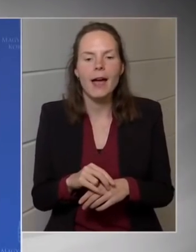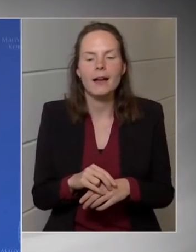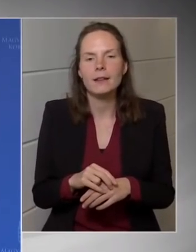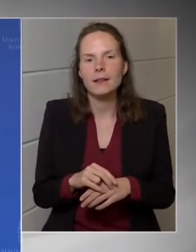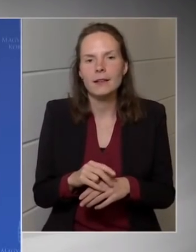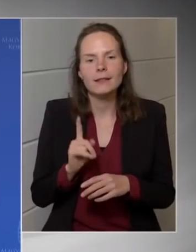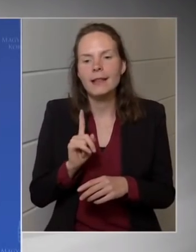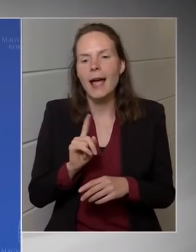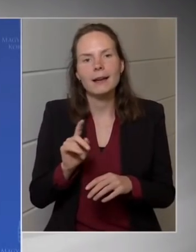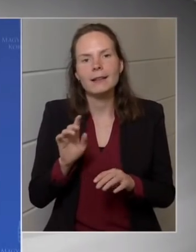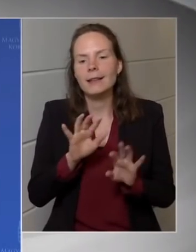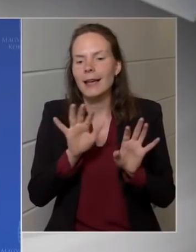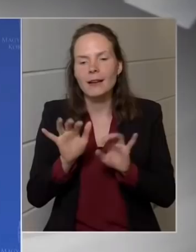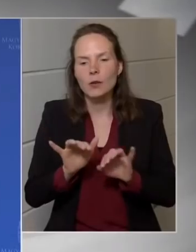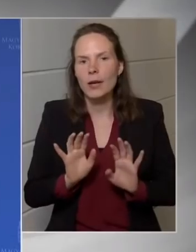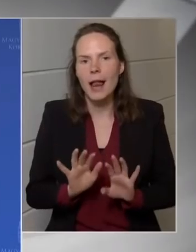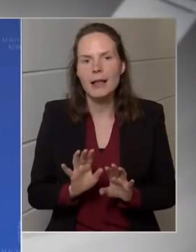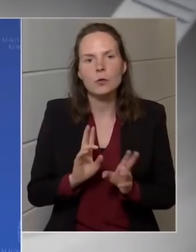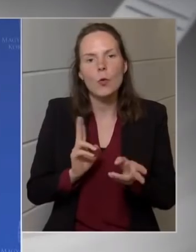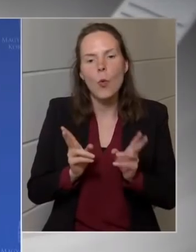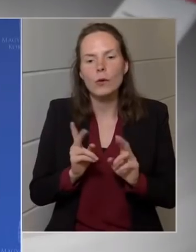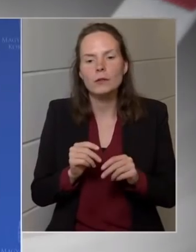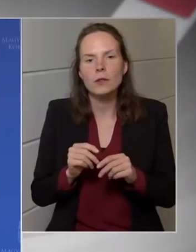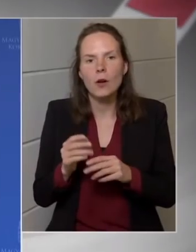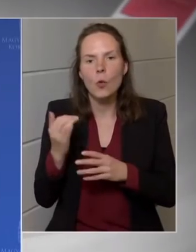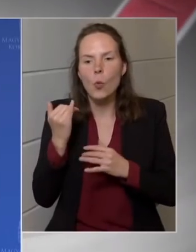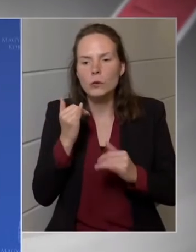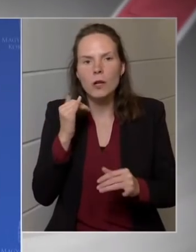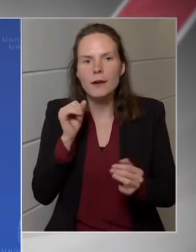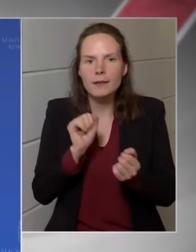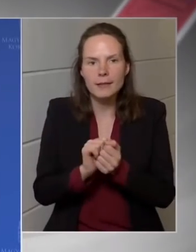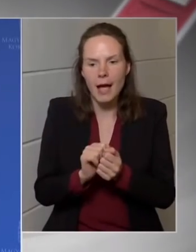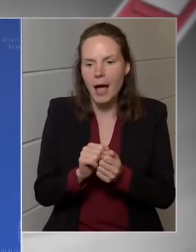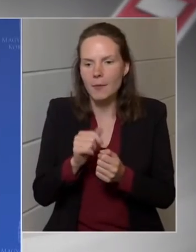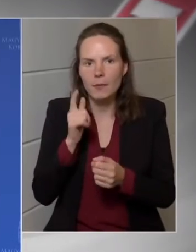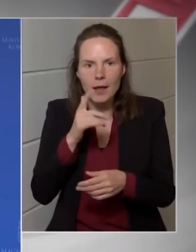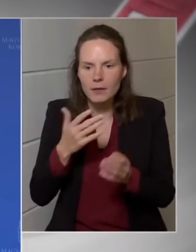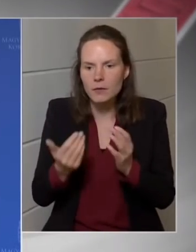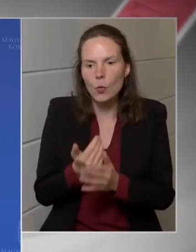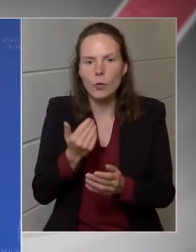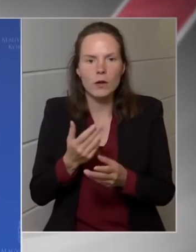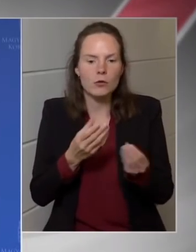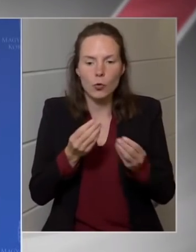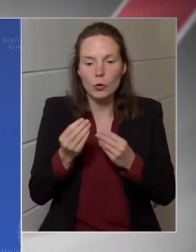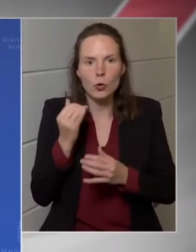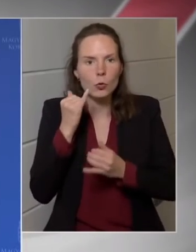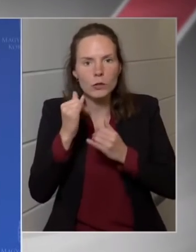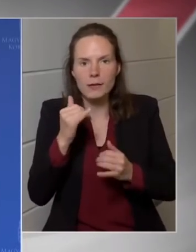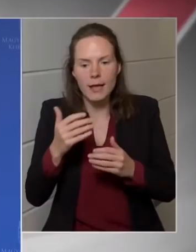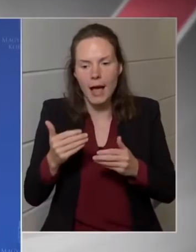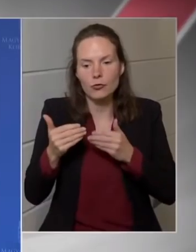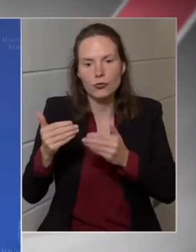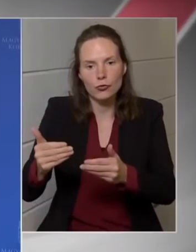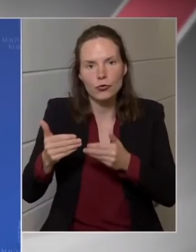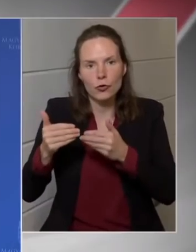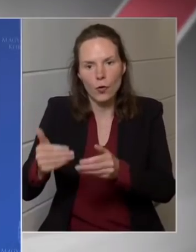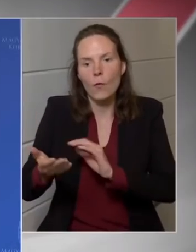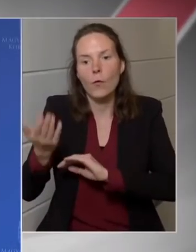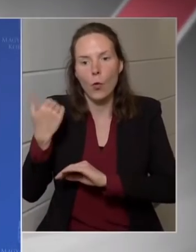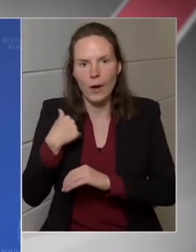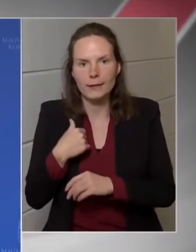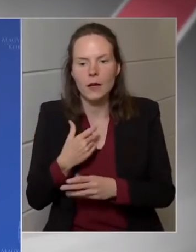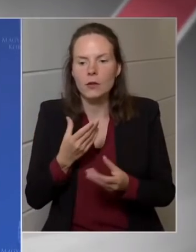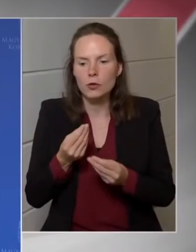számnak a visszatérése, az sokkal gyorsabb várhatóan, mert rengeteg elhalasztott utazás van. Tehát az embereknél nagyon sok pénz